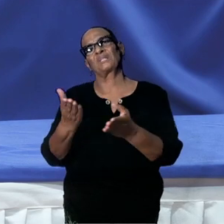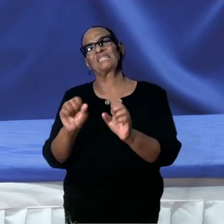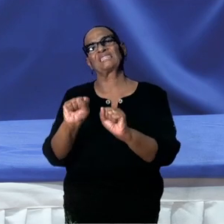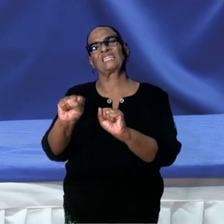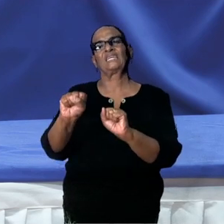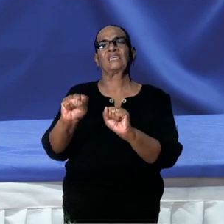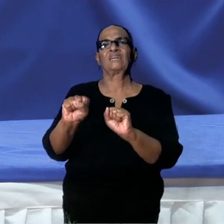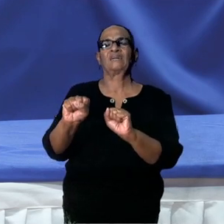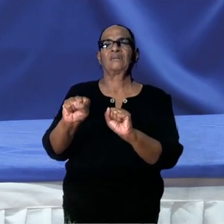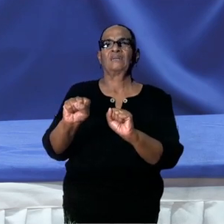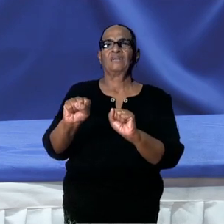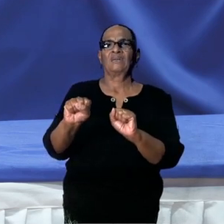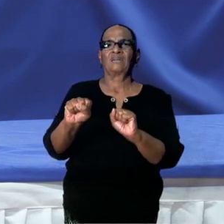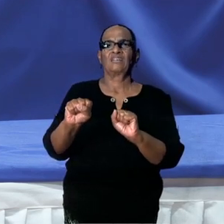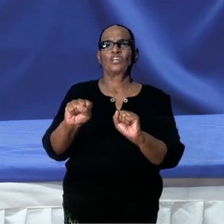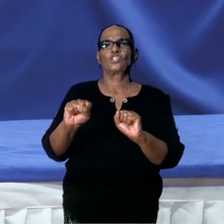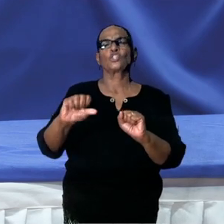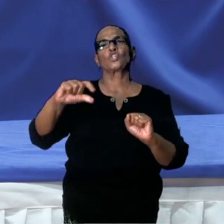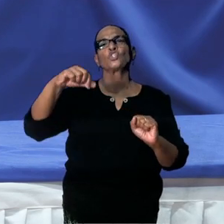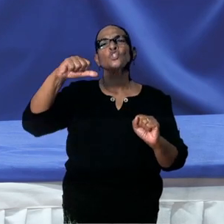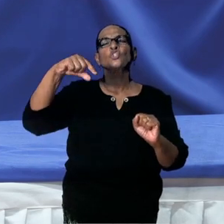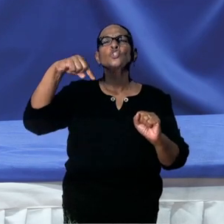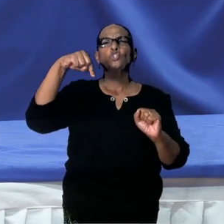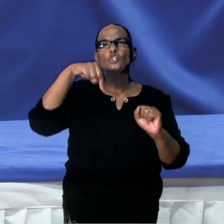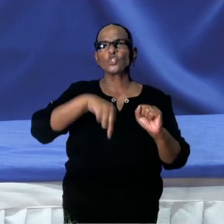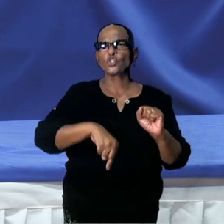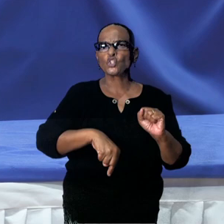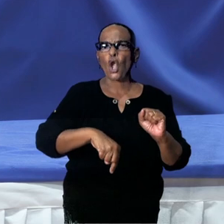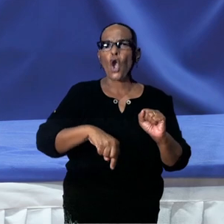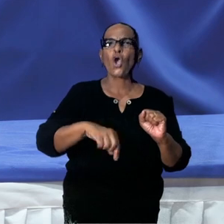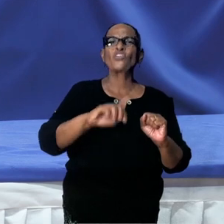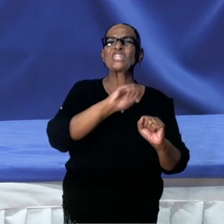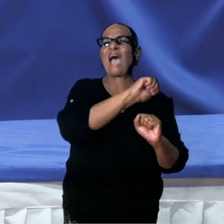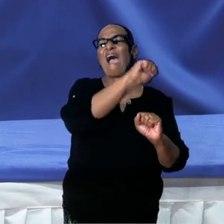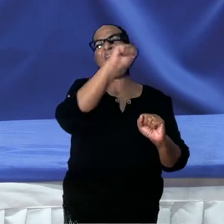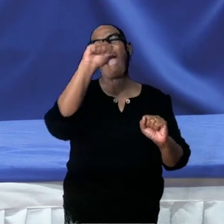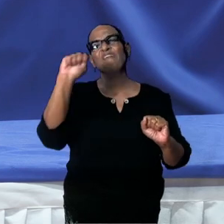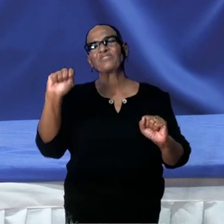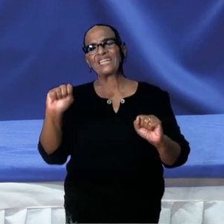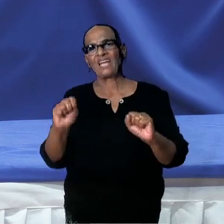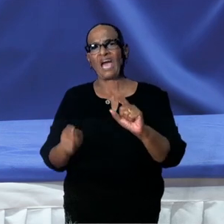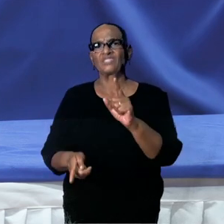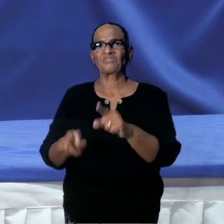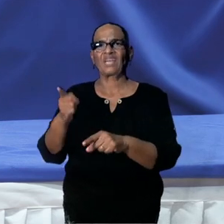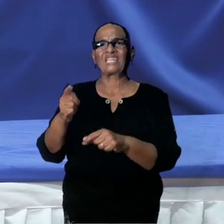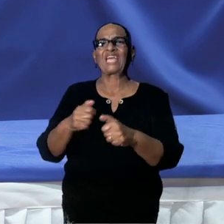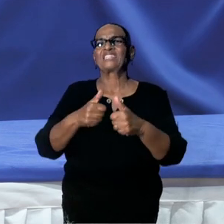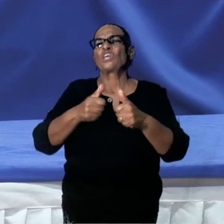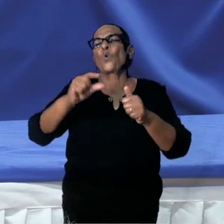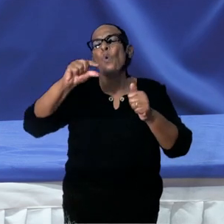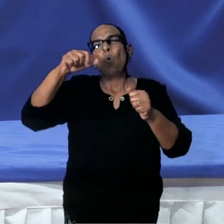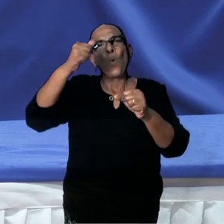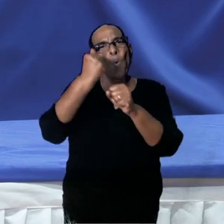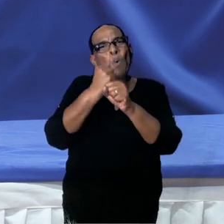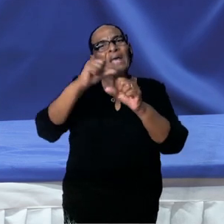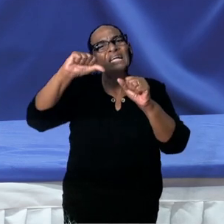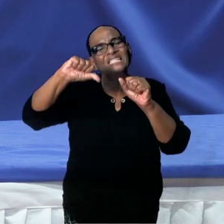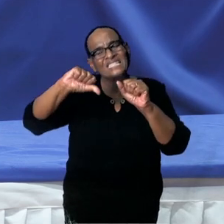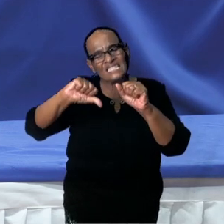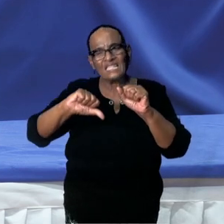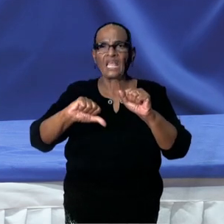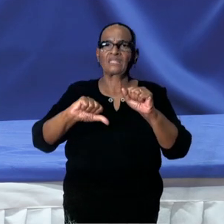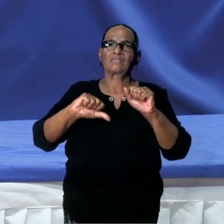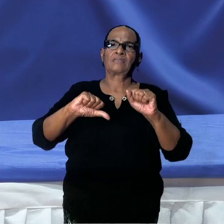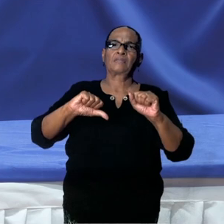de Zuid-Afrikaans variant. Waarom? Nou, maar minder. Maar in elk